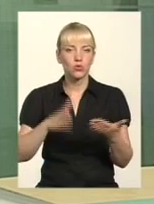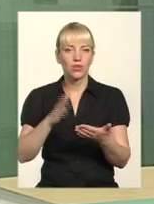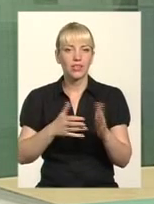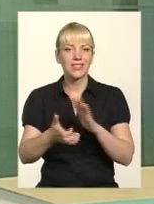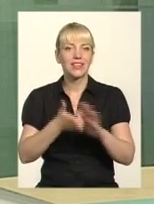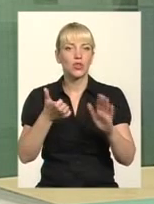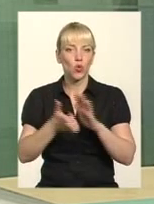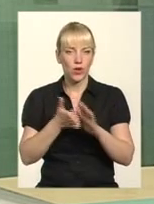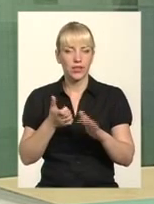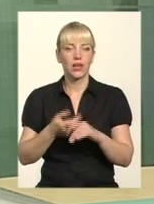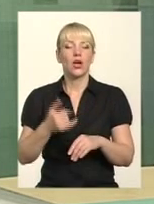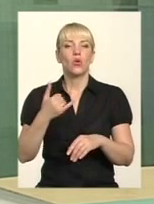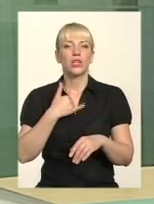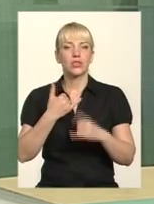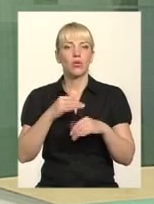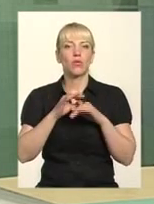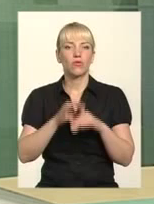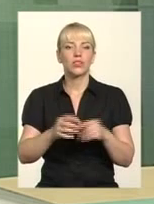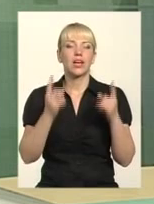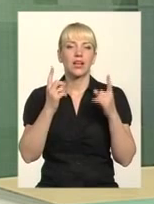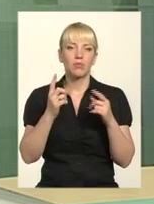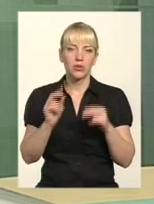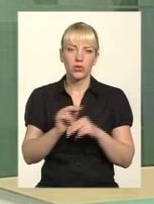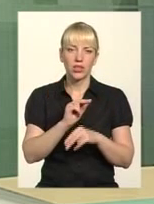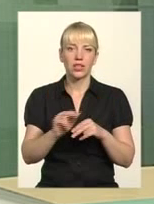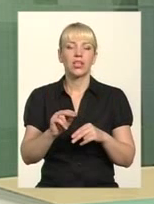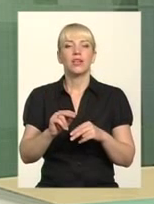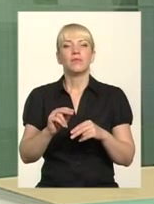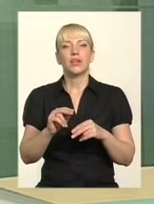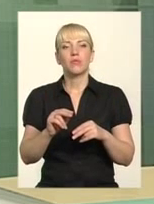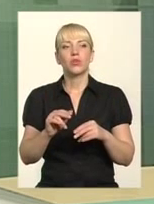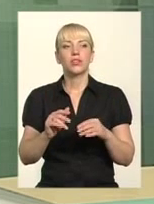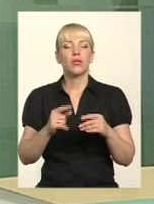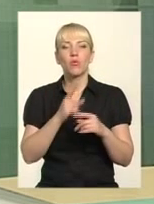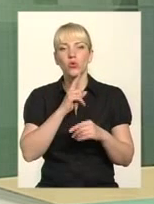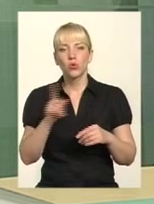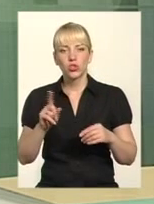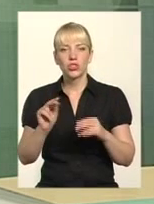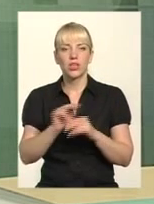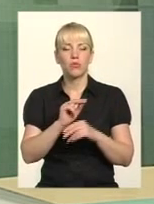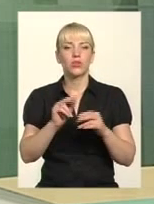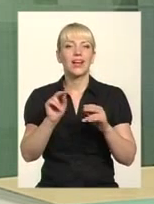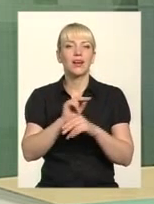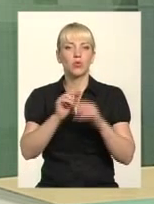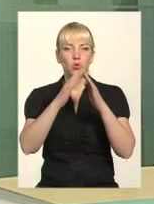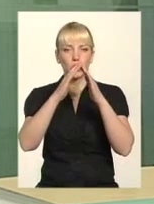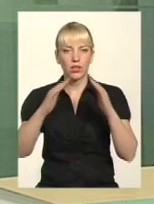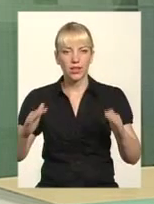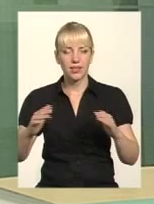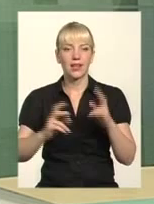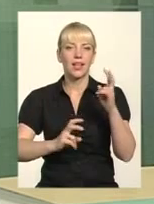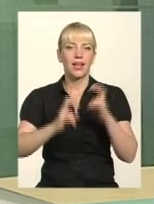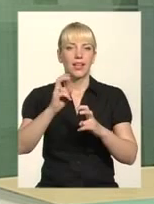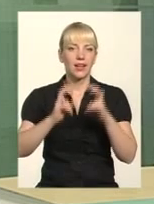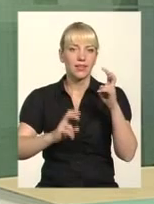проводиться капітальний ремонт, поточний ремонт при будинкових території. Ремонтуємо дахи, ремонтуємо ліфтове